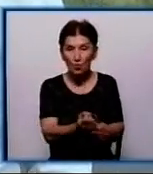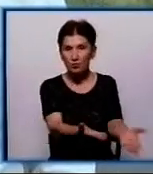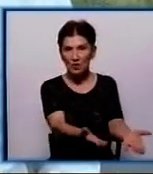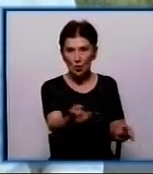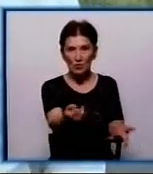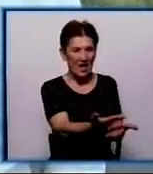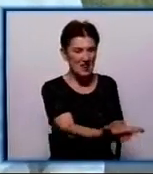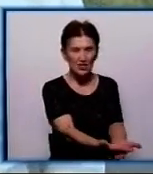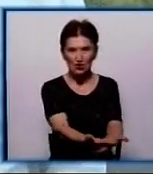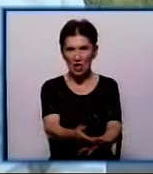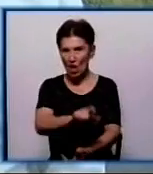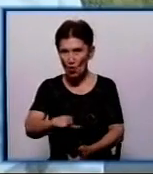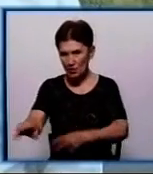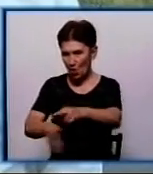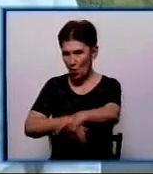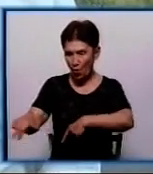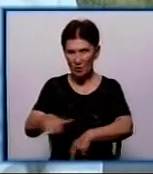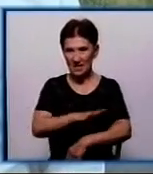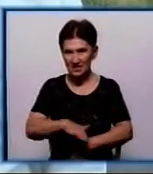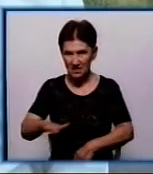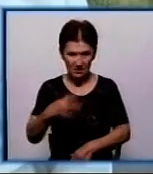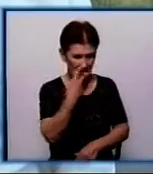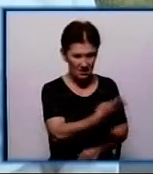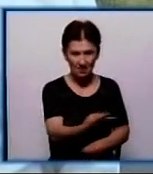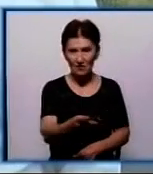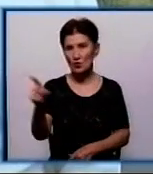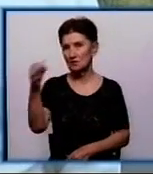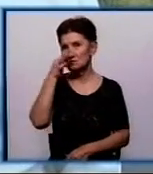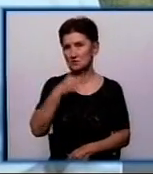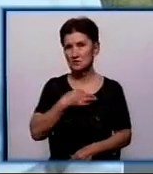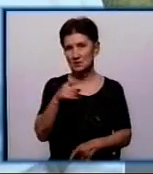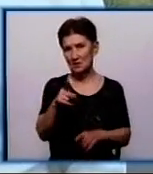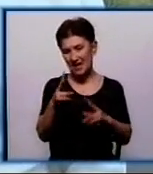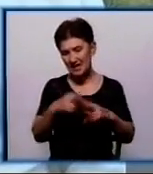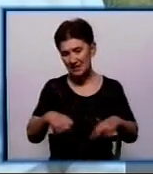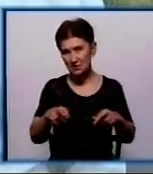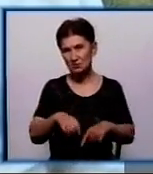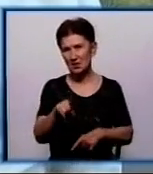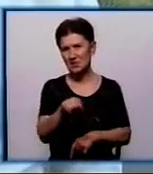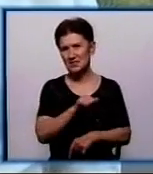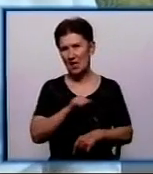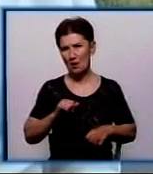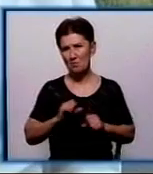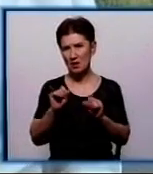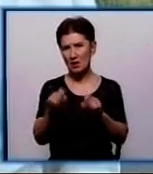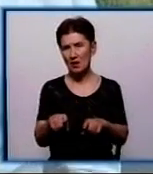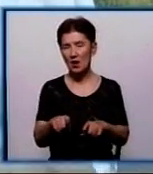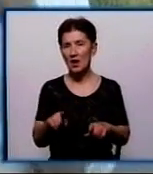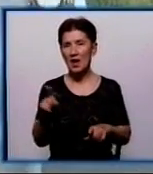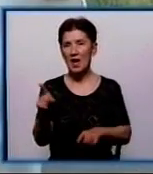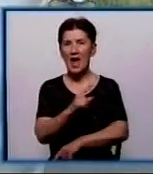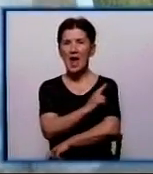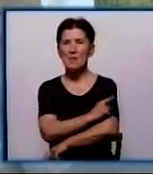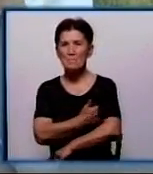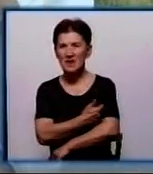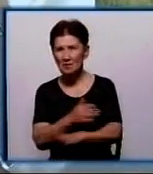лежать, люди ходять і дивляться. І діти ходять, дивляться. Вони сказали, щоб ми розбирались, утилізували самі. Тобто, ні сана підстанція,